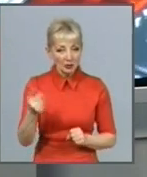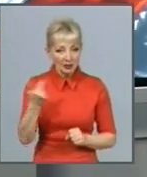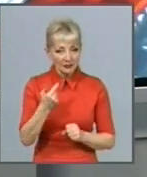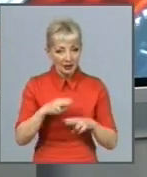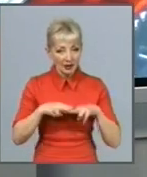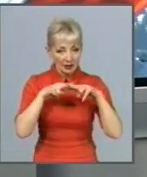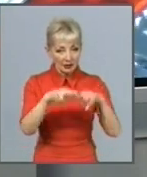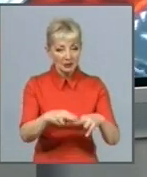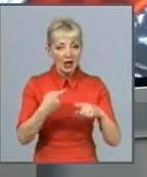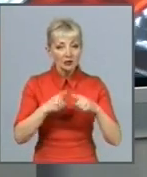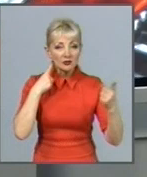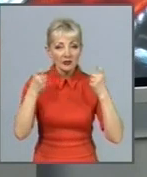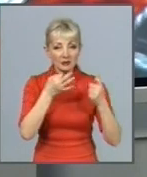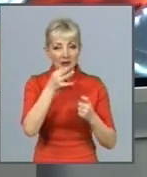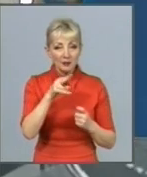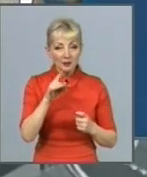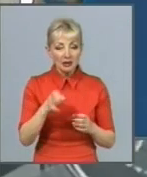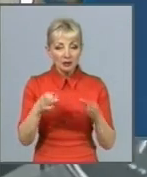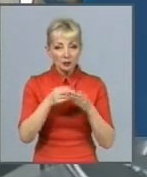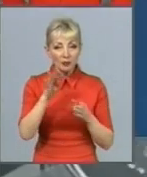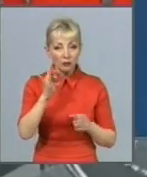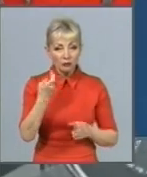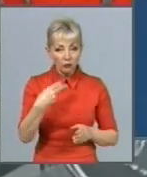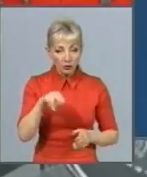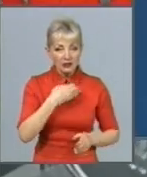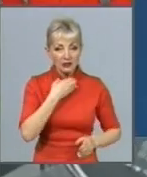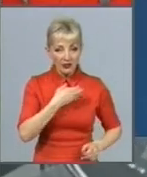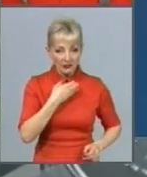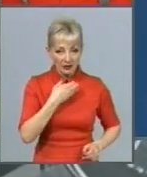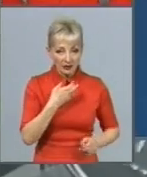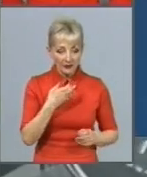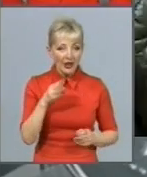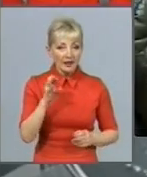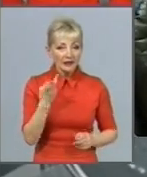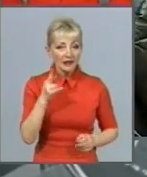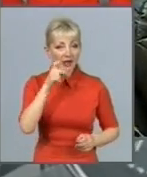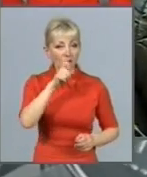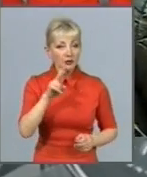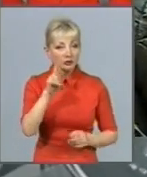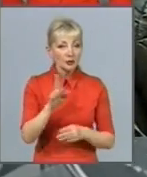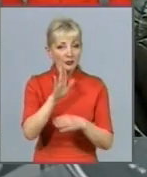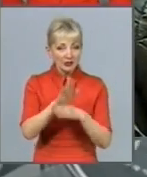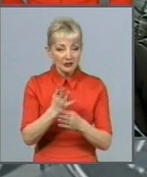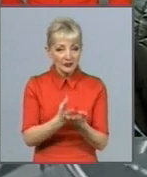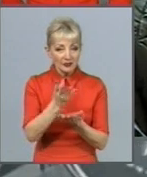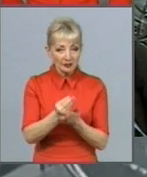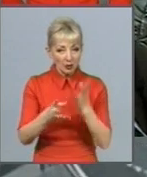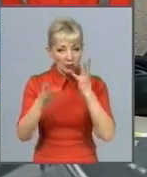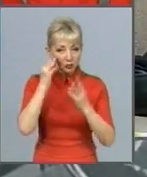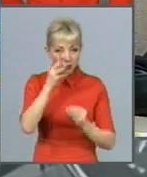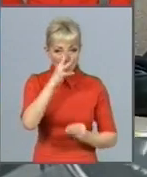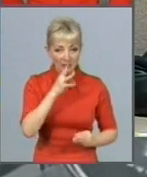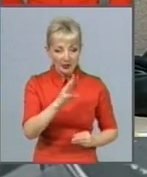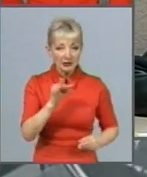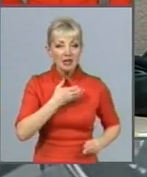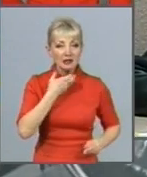у пресслужбі Фонду соцстрахування. Так, для осіб, виплати яким призначаються з урахуванням заробітної оплати та страхового стажу,